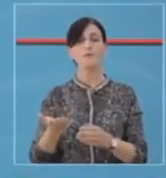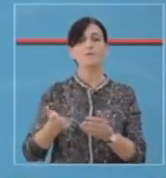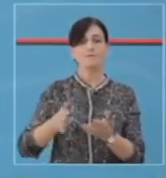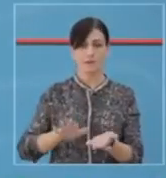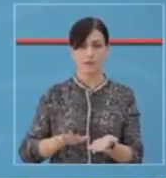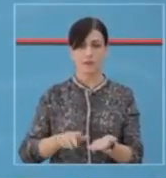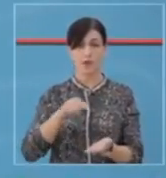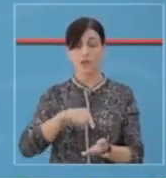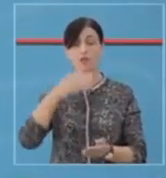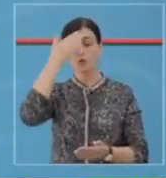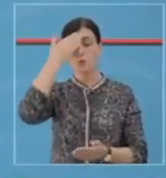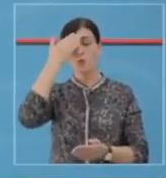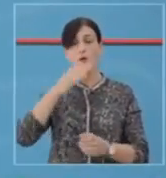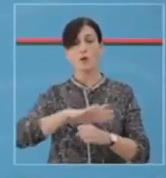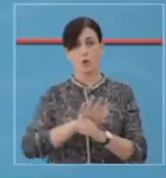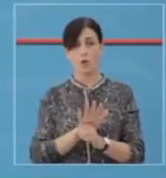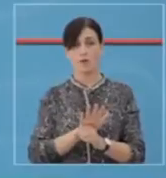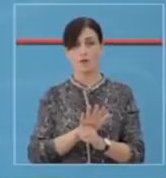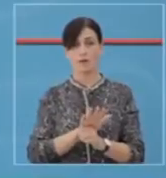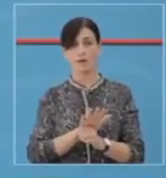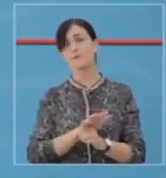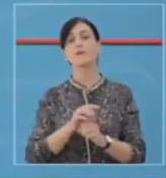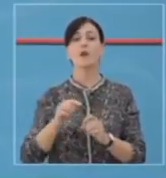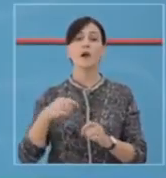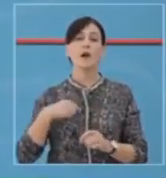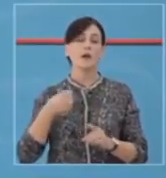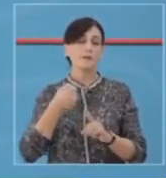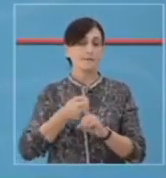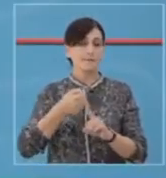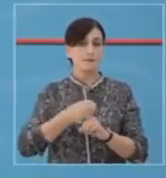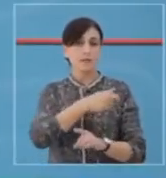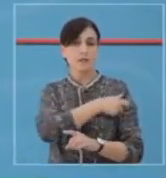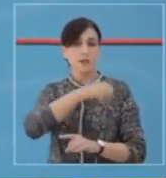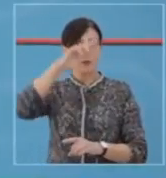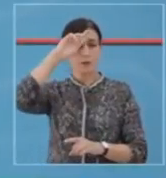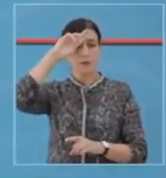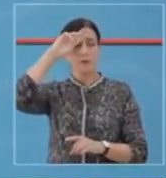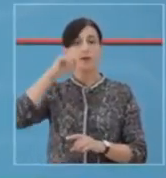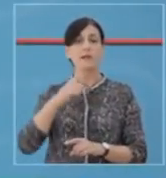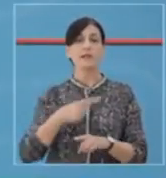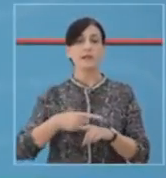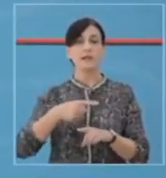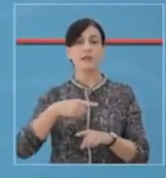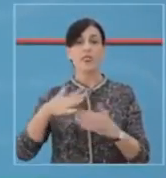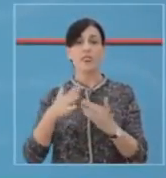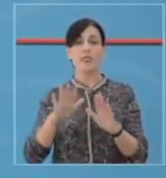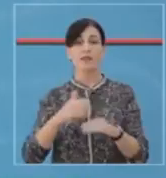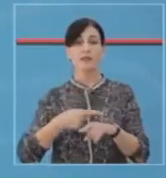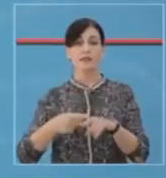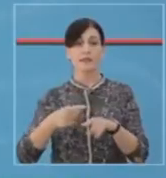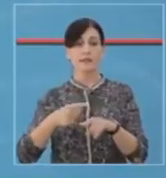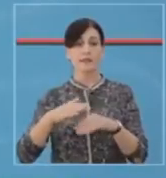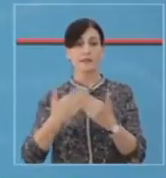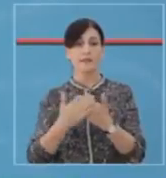i prekur nga COVID-19, përmërsisht me kimit intensiv për 10 dit, përmërsisht për pjekjeve të personelit me i kësor,